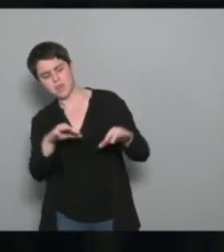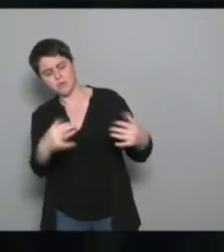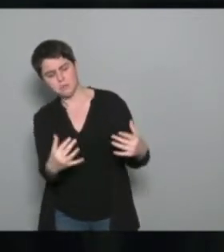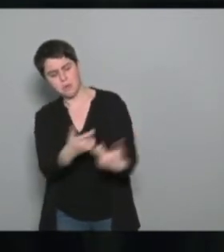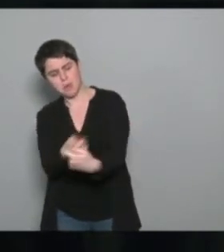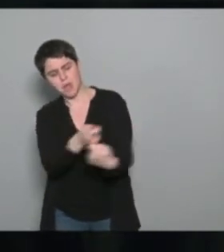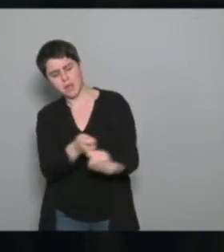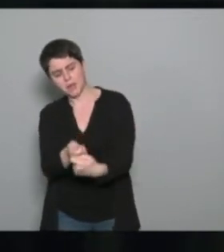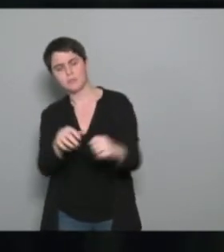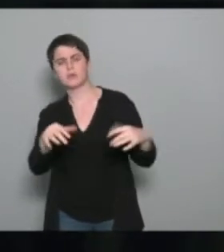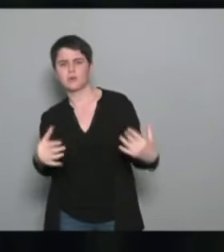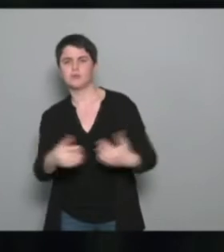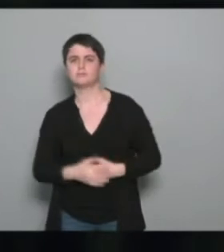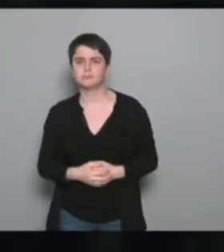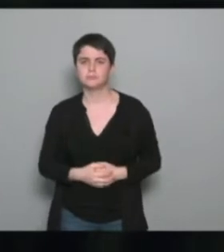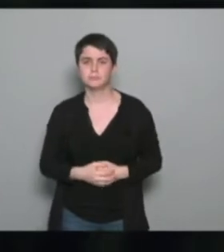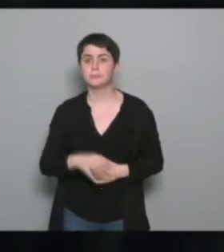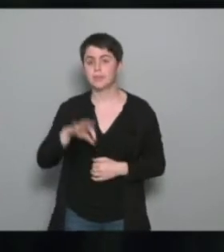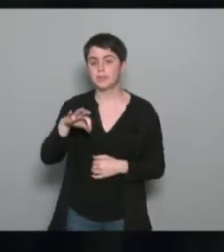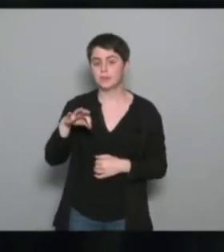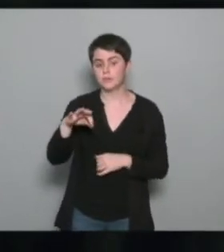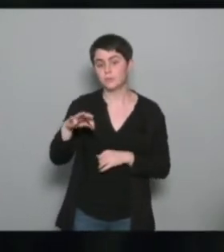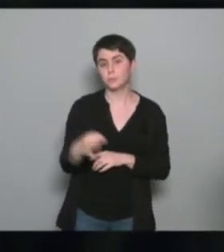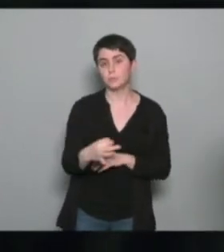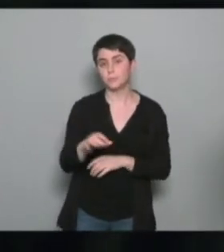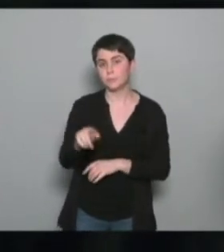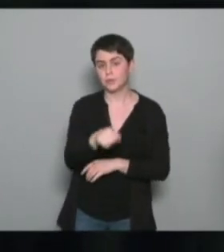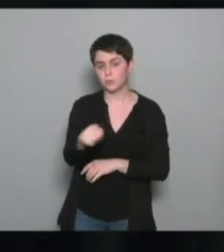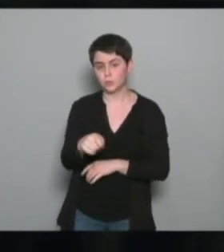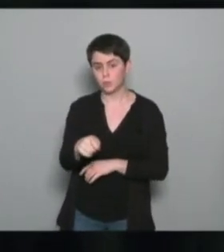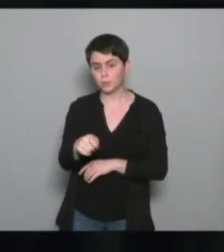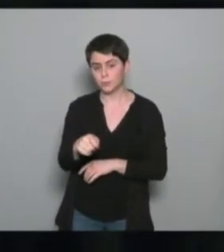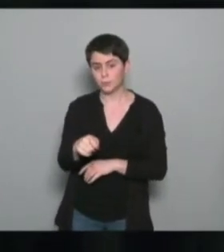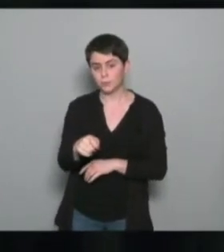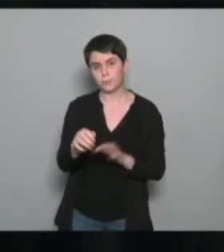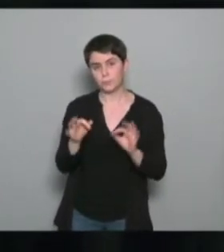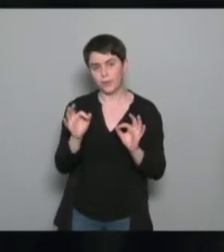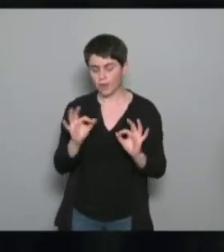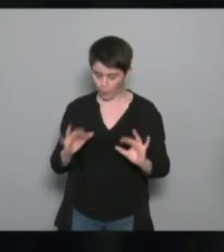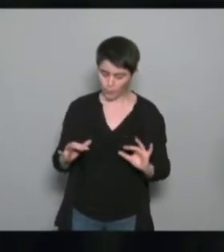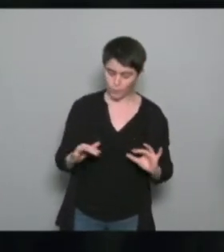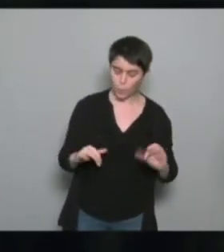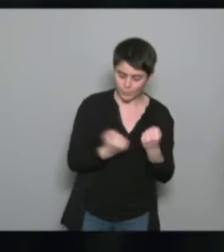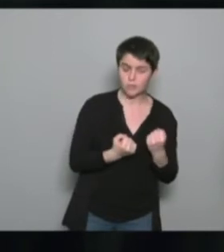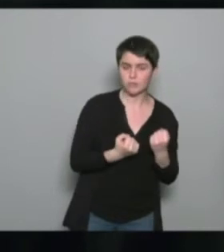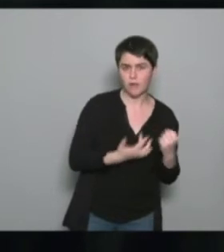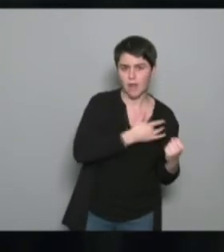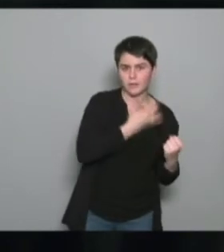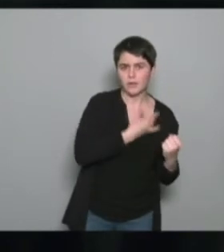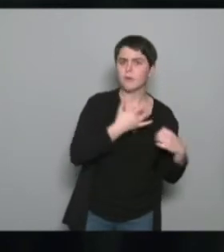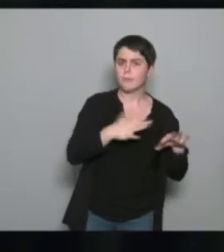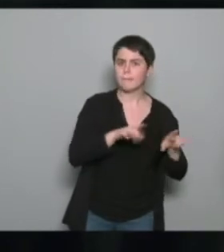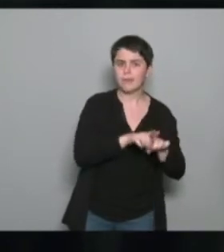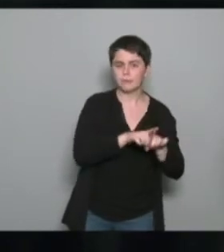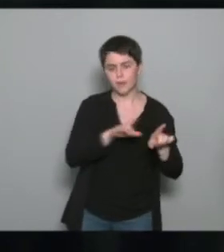publics parce qu'au-delà des compétences,'est ce que je voulais poursuivre sur ce champ-là, c'est la bienveillance qu'on peut avoir